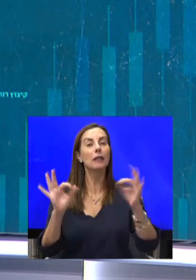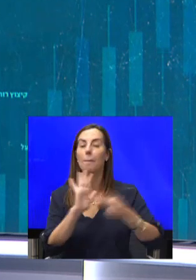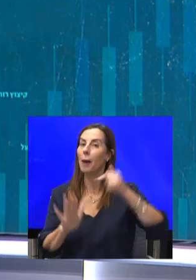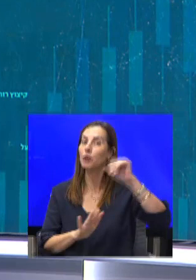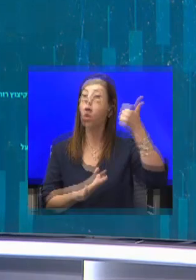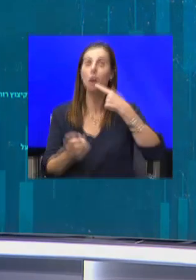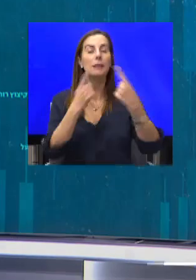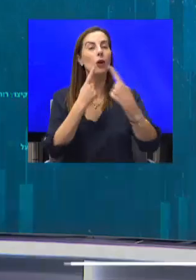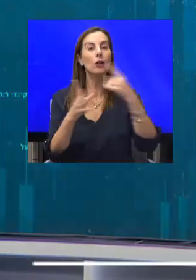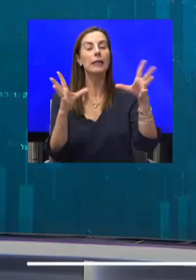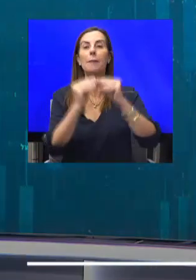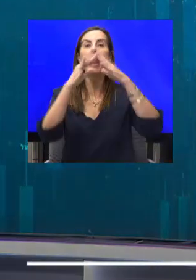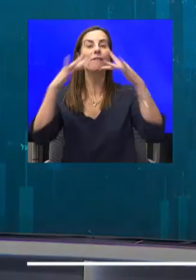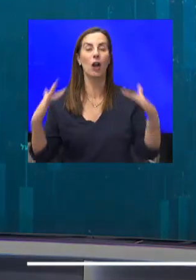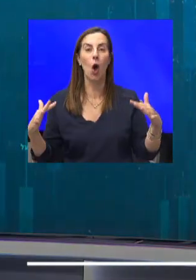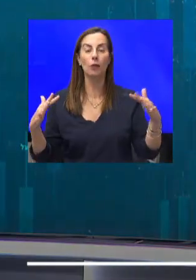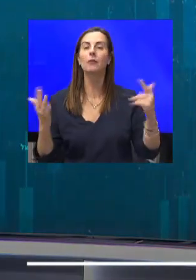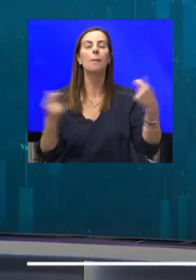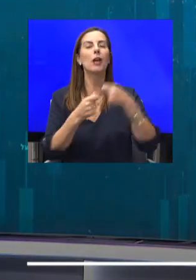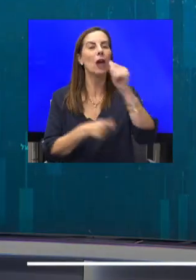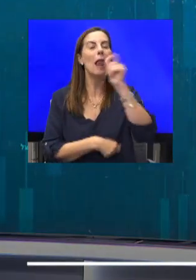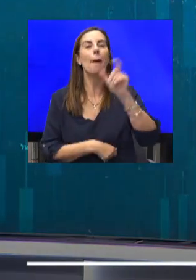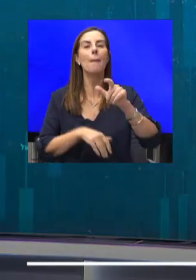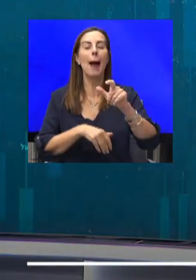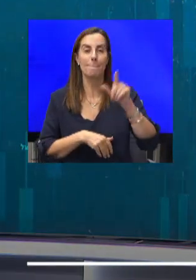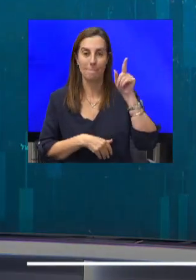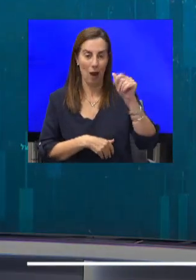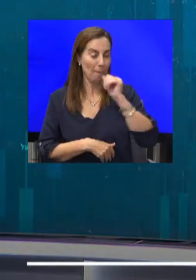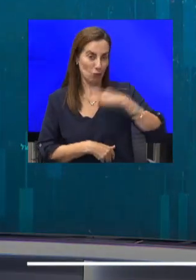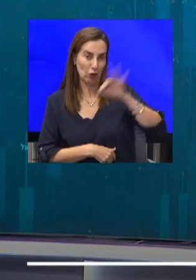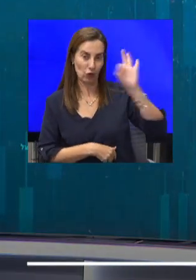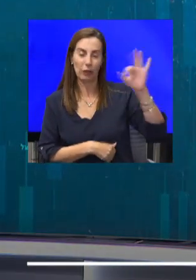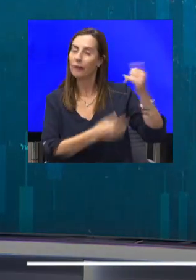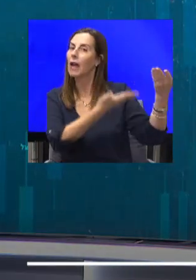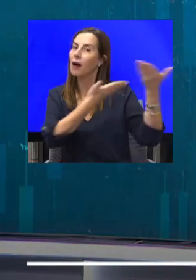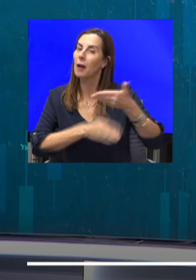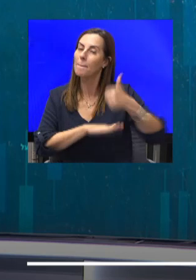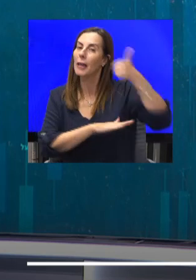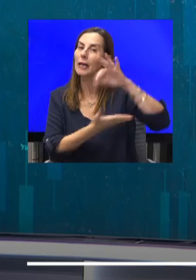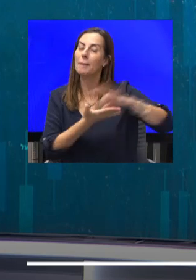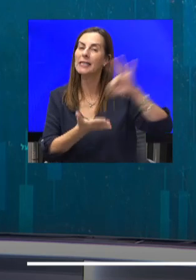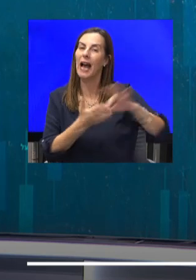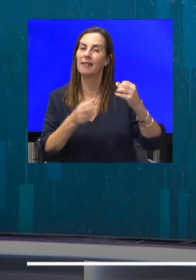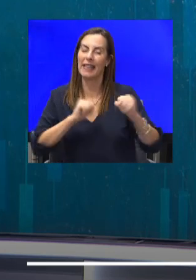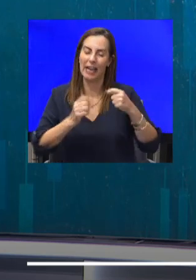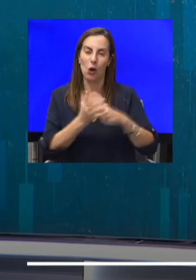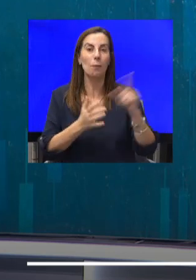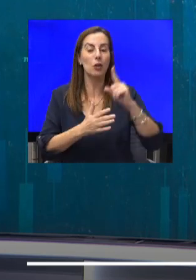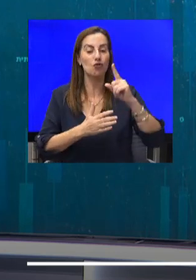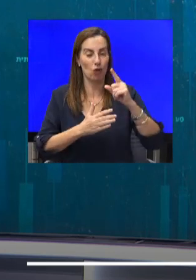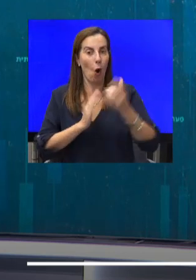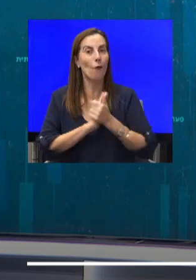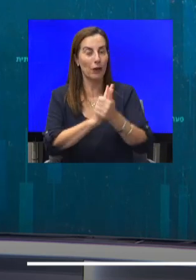לבנון על המים הכלכליים שלהם ושלנו. עוד מעט נערך כאן את מנכל משרד האנרגיה, מי שהוביל את השיחות האלה מטעם ישראל.